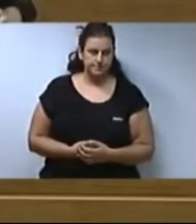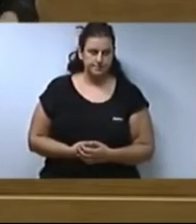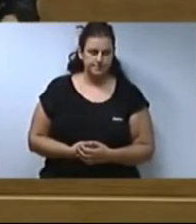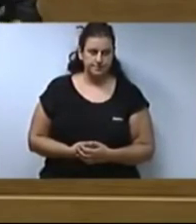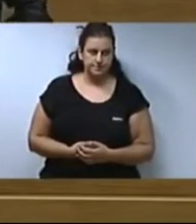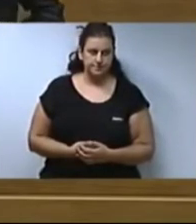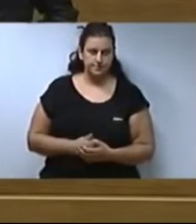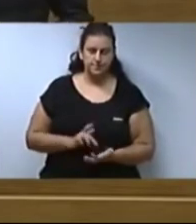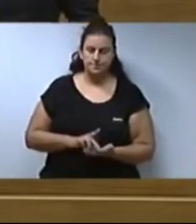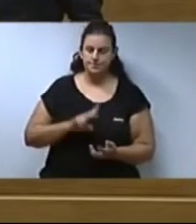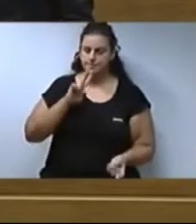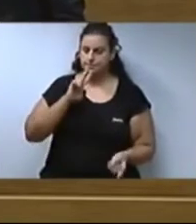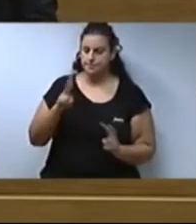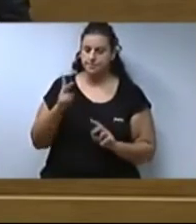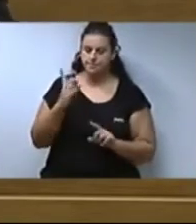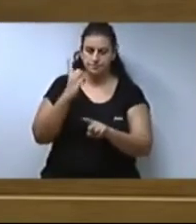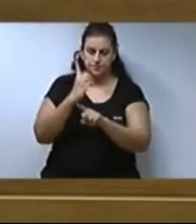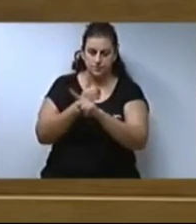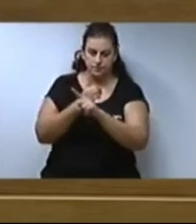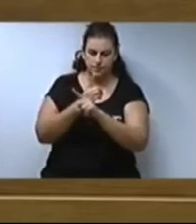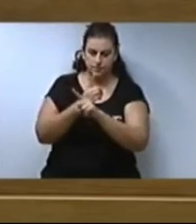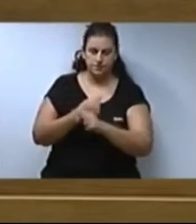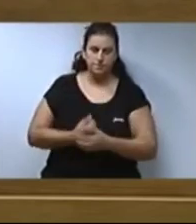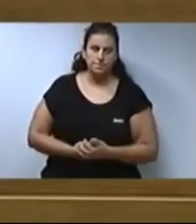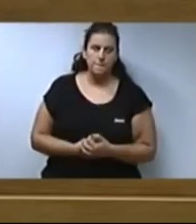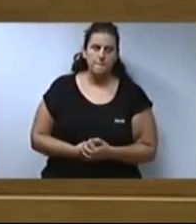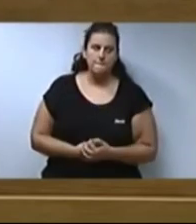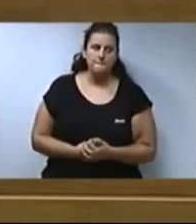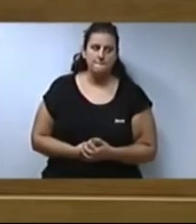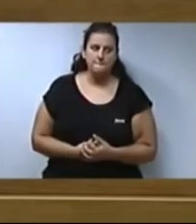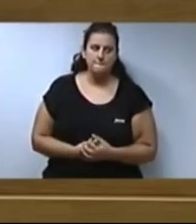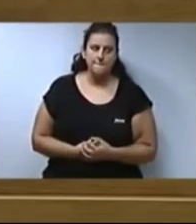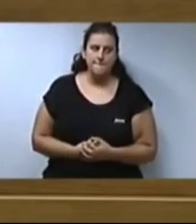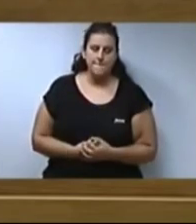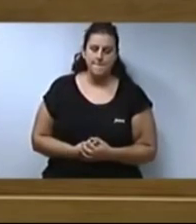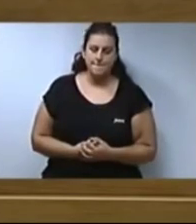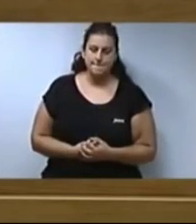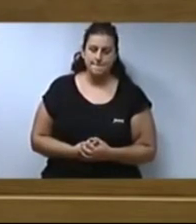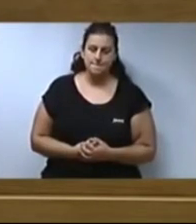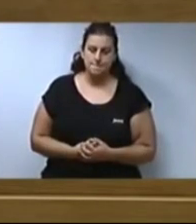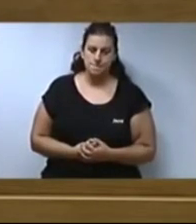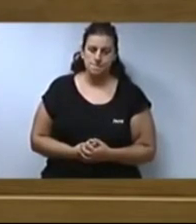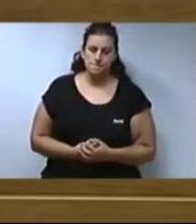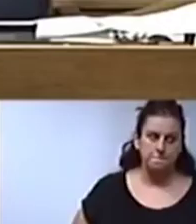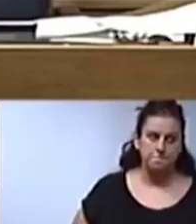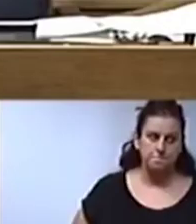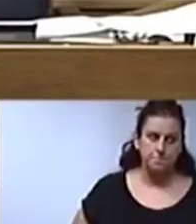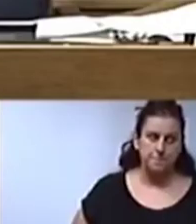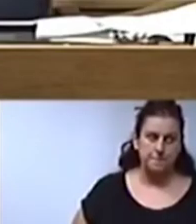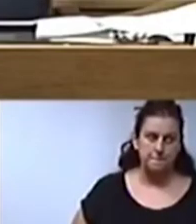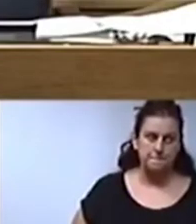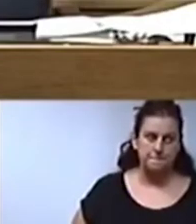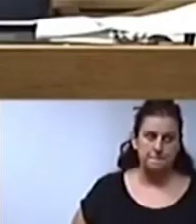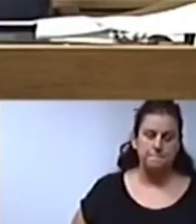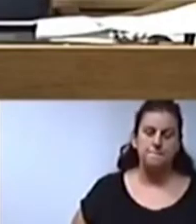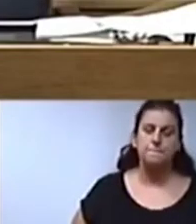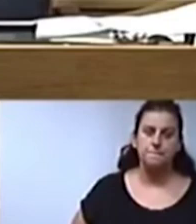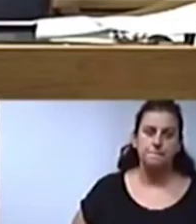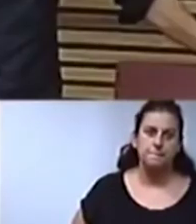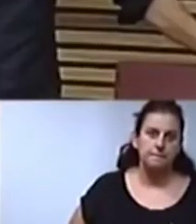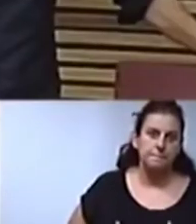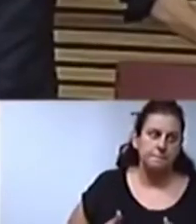Es torna en contra d'esta presentació... Resulta com